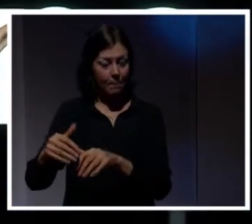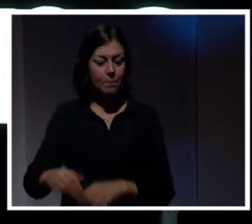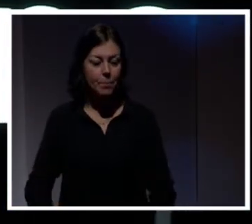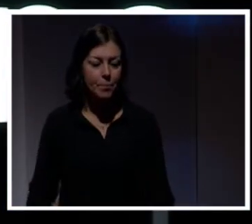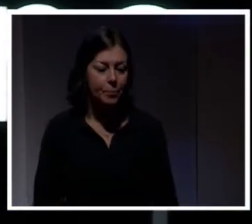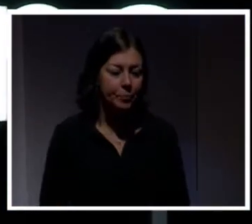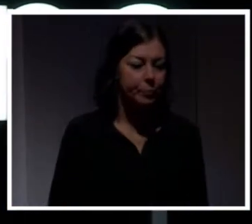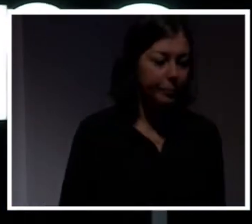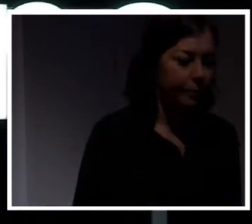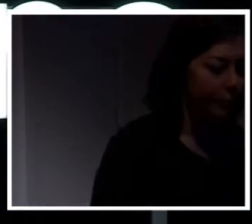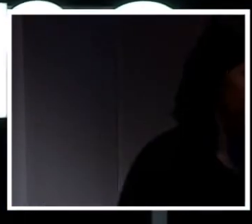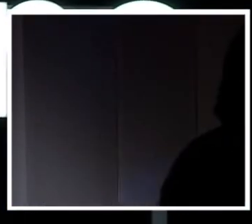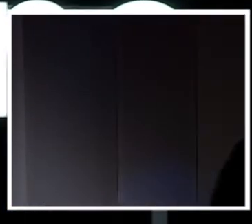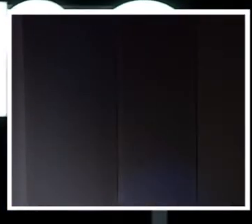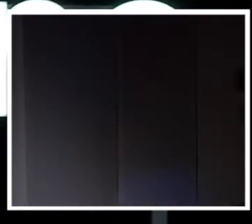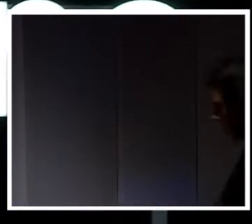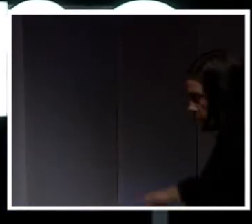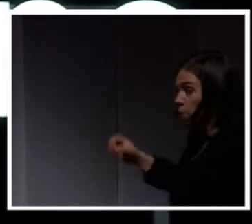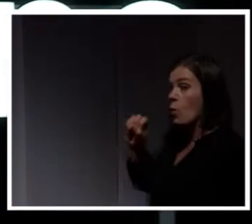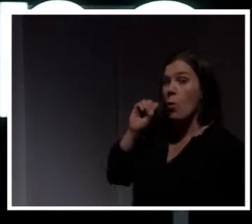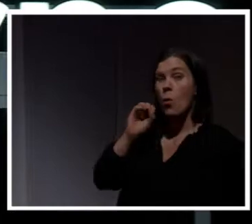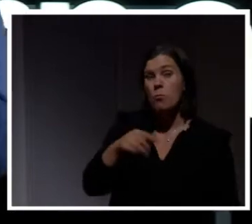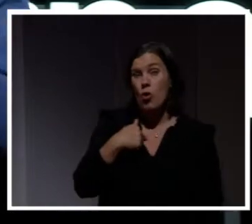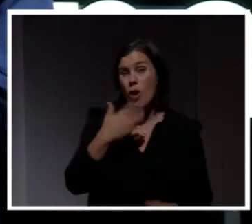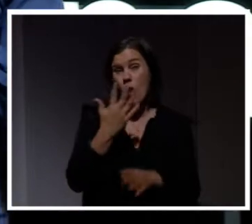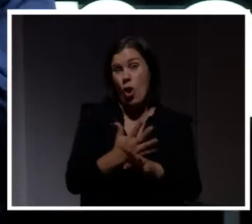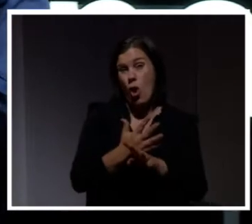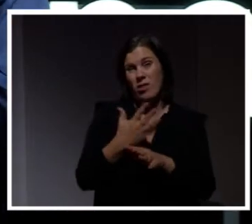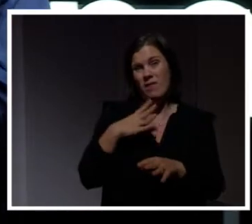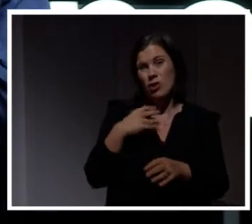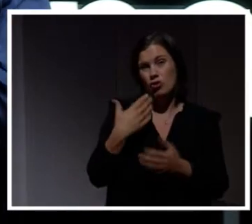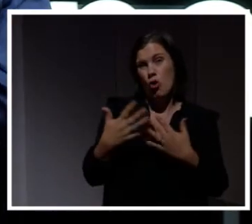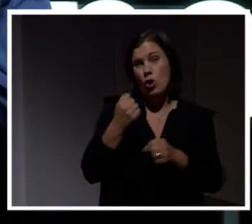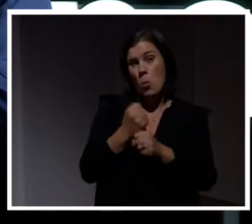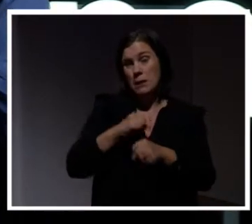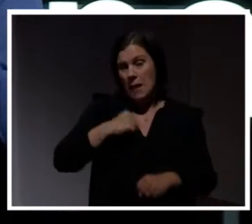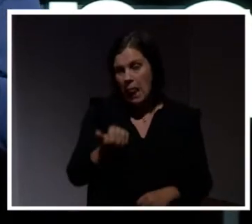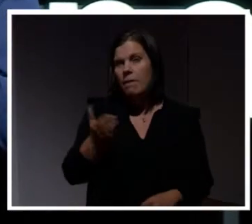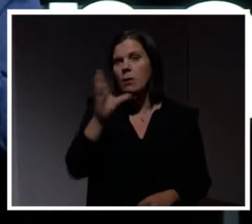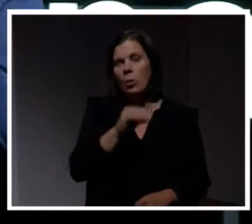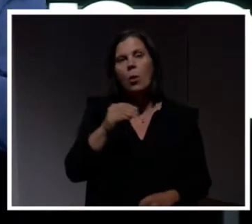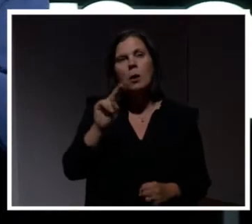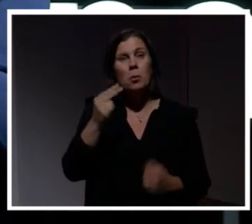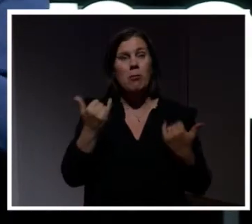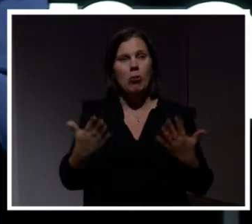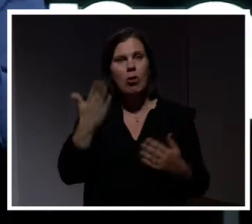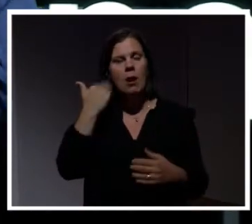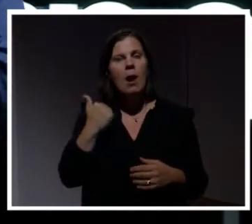lat och inte orkat göra jobbet själv, då finns det faktiskt nu så att man kan prenumerera